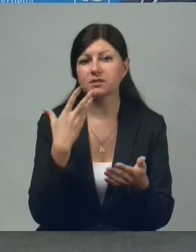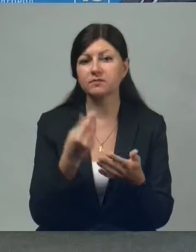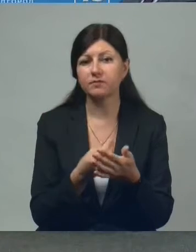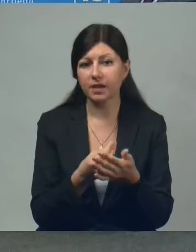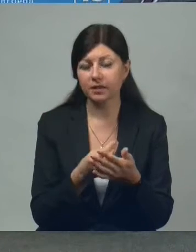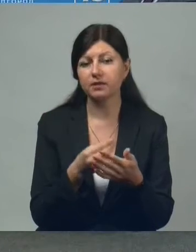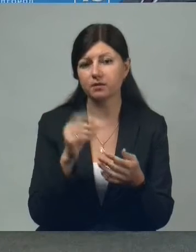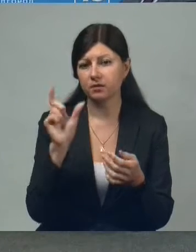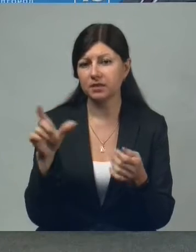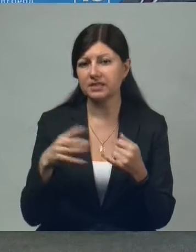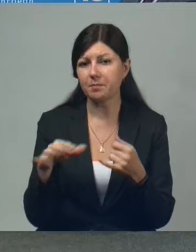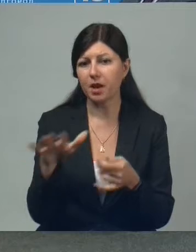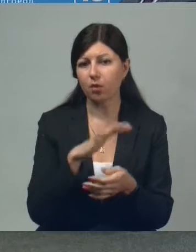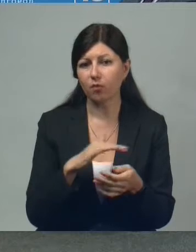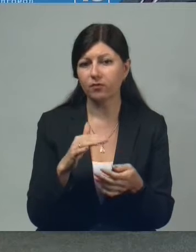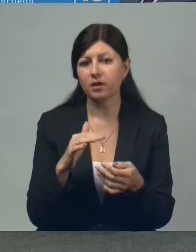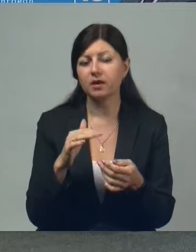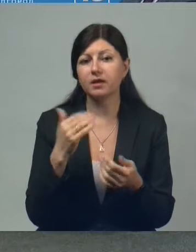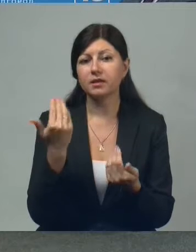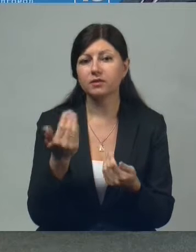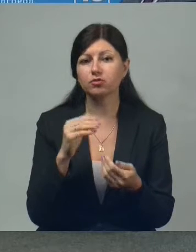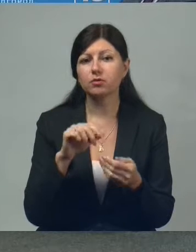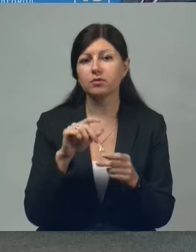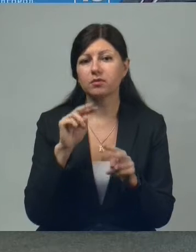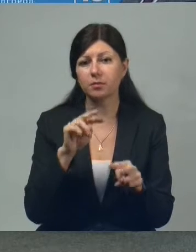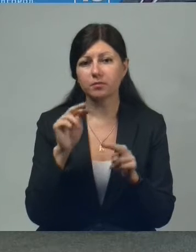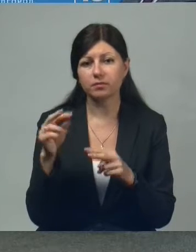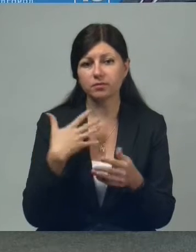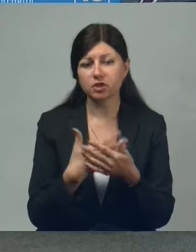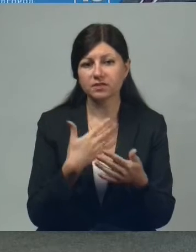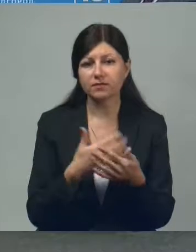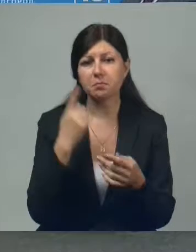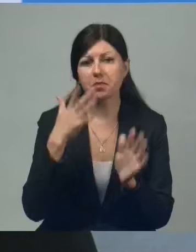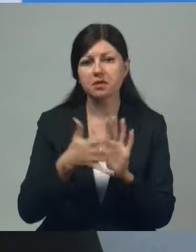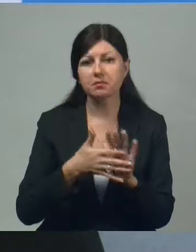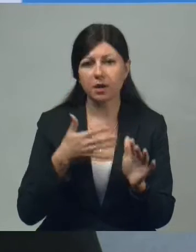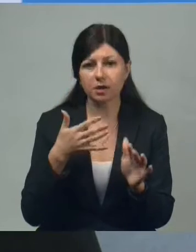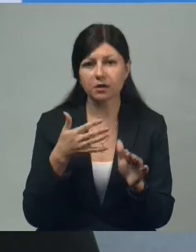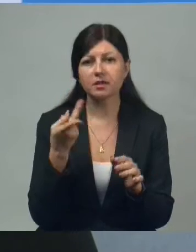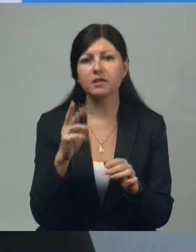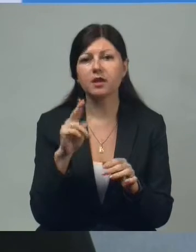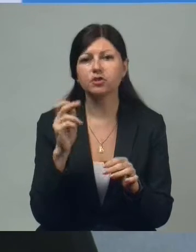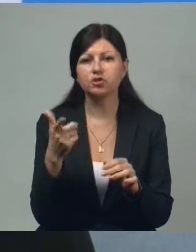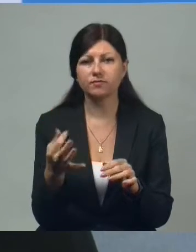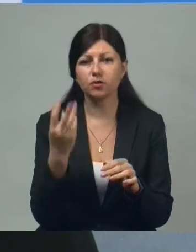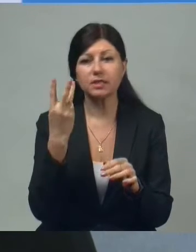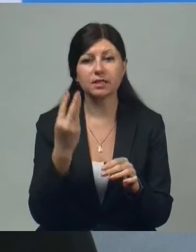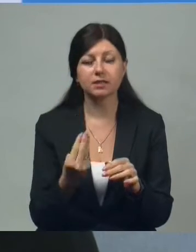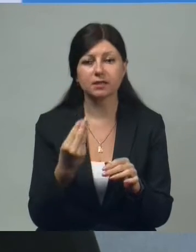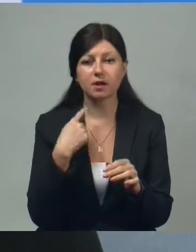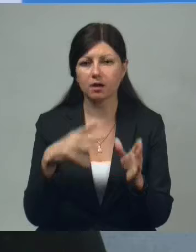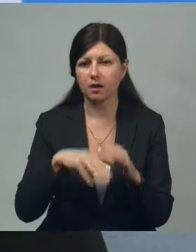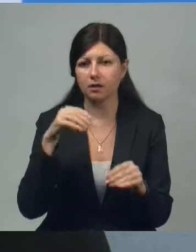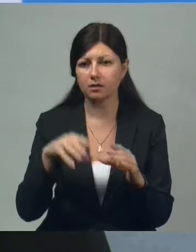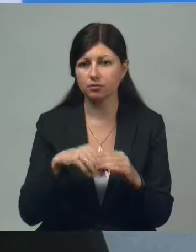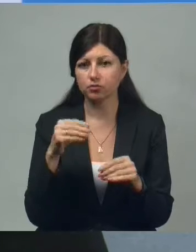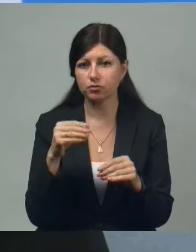земляков. И вот тот факт, что наши общественные наблюдатели прекрасно понимали, для чего три дня голосуем.